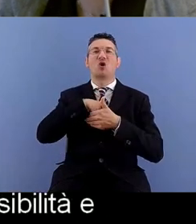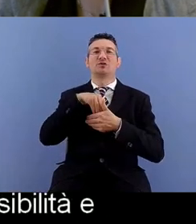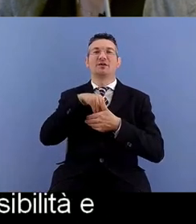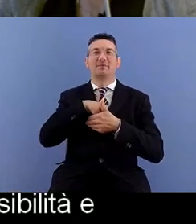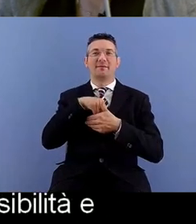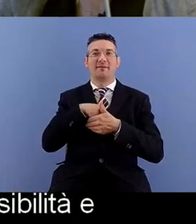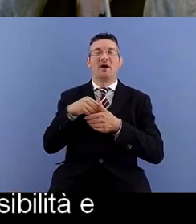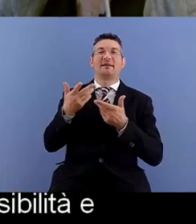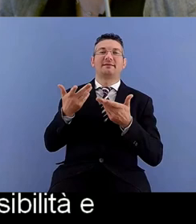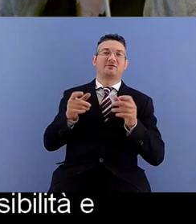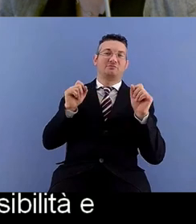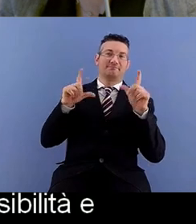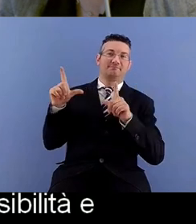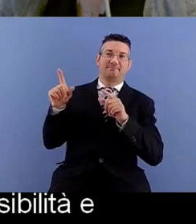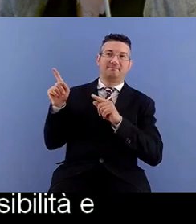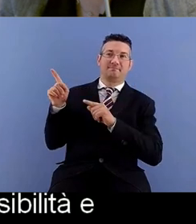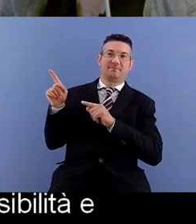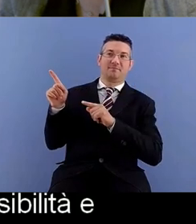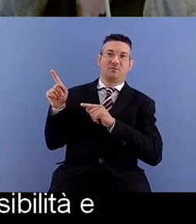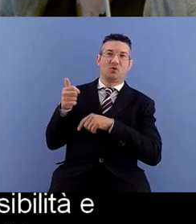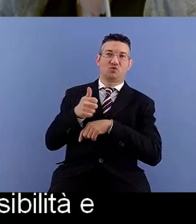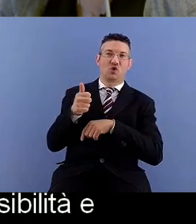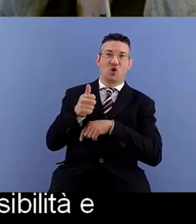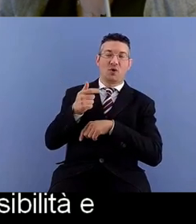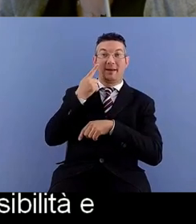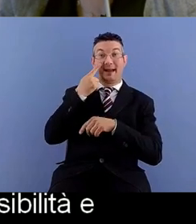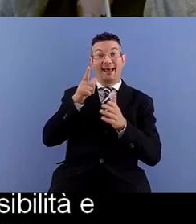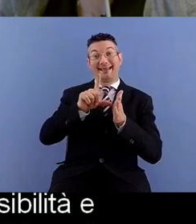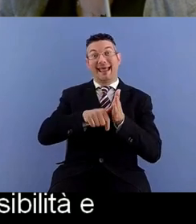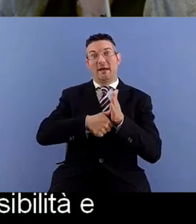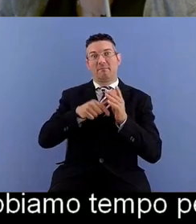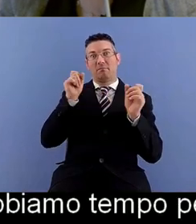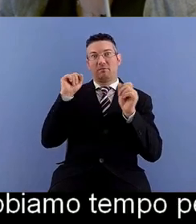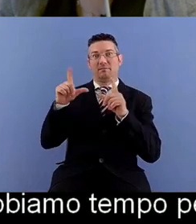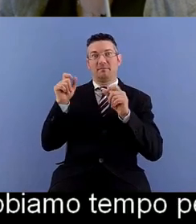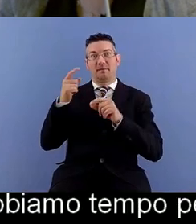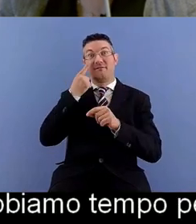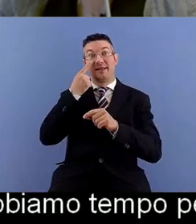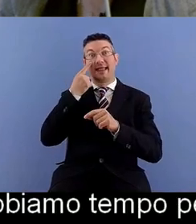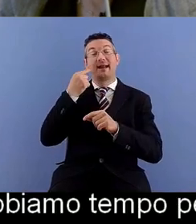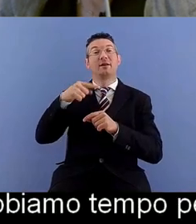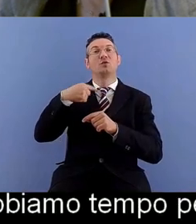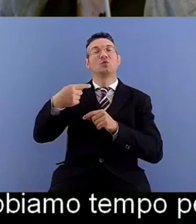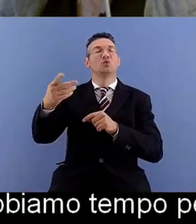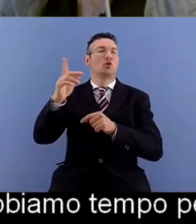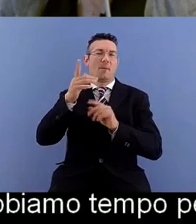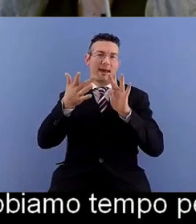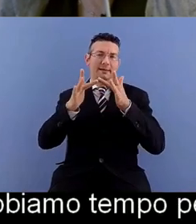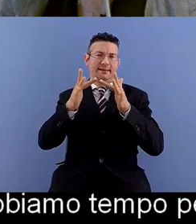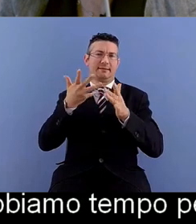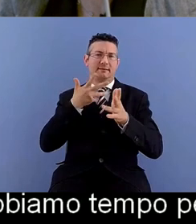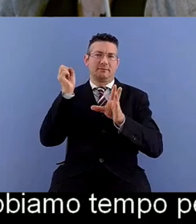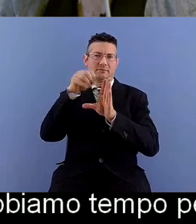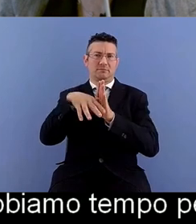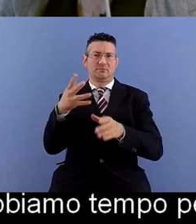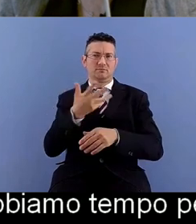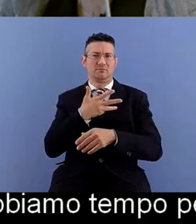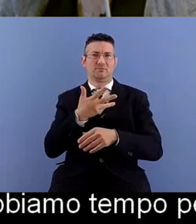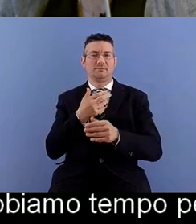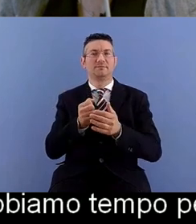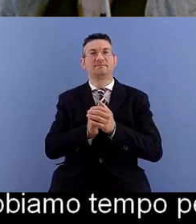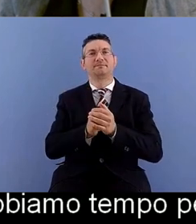qui ma perché non abbiamo tempo per vederceli tutti ma sono disponibili in rete era dedicato all